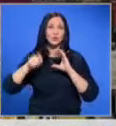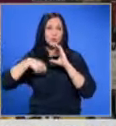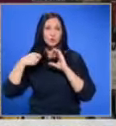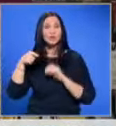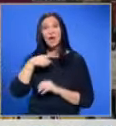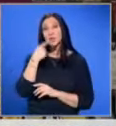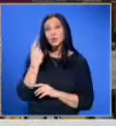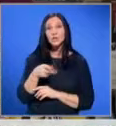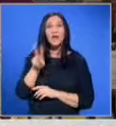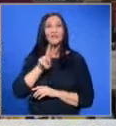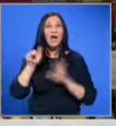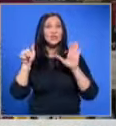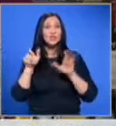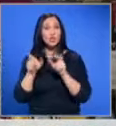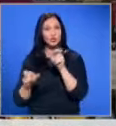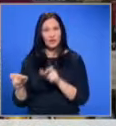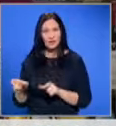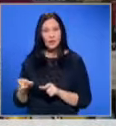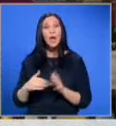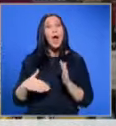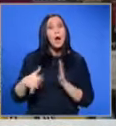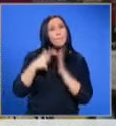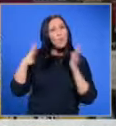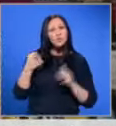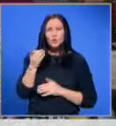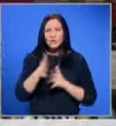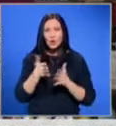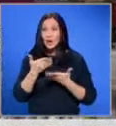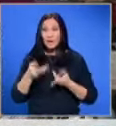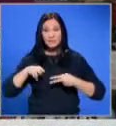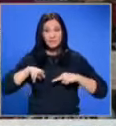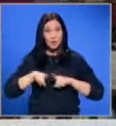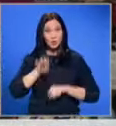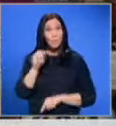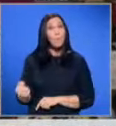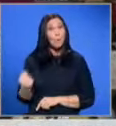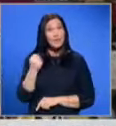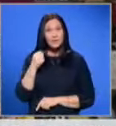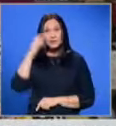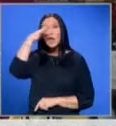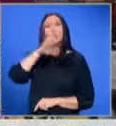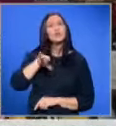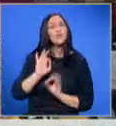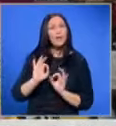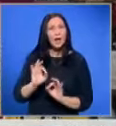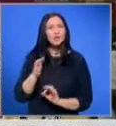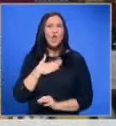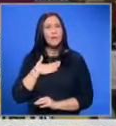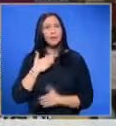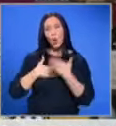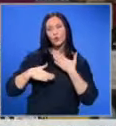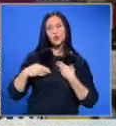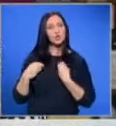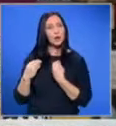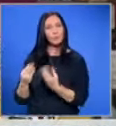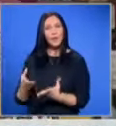Тази година те са 26 души. Повечето тези хора няма да се приберат като победители в неделя. Но дори да е така, те ще имат утешителен